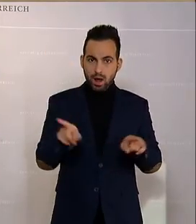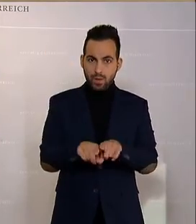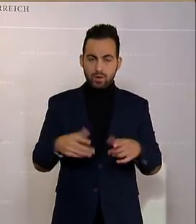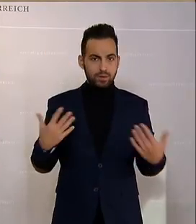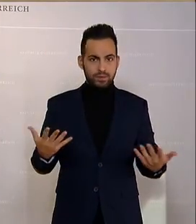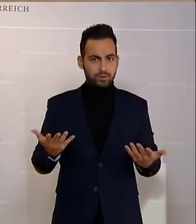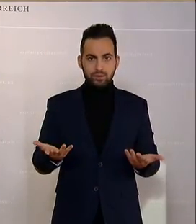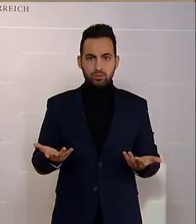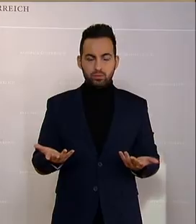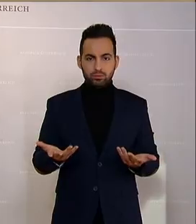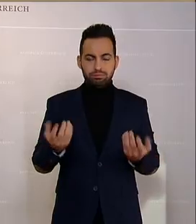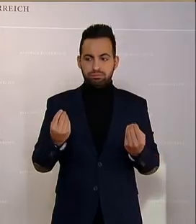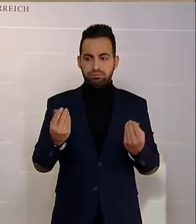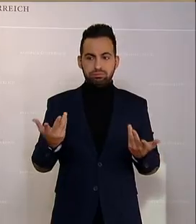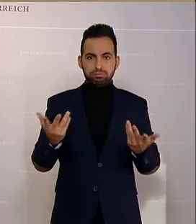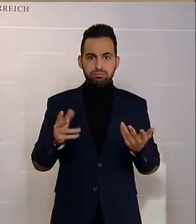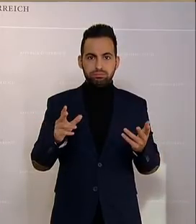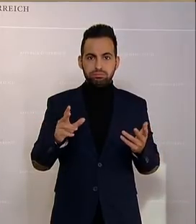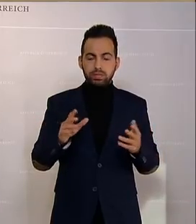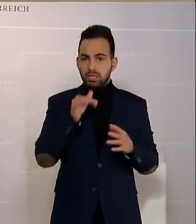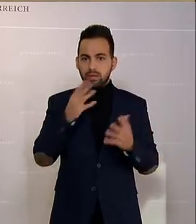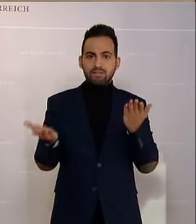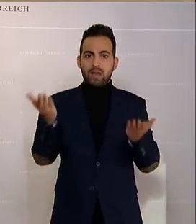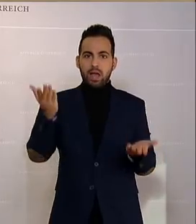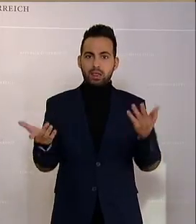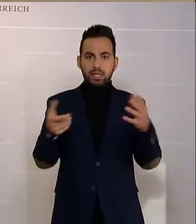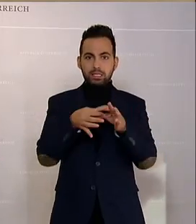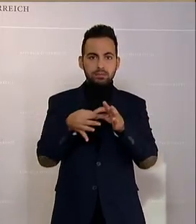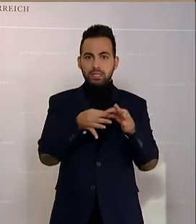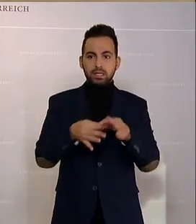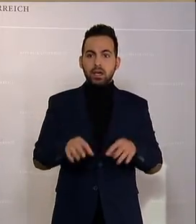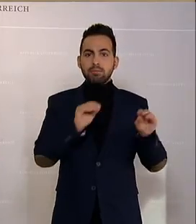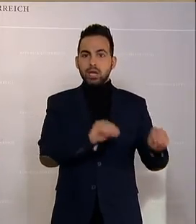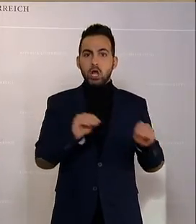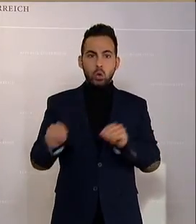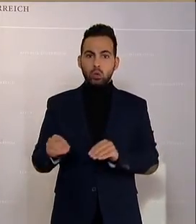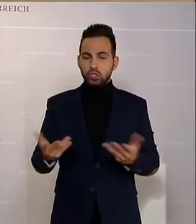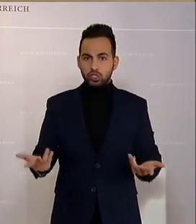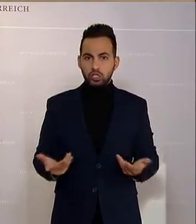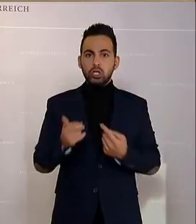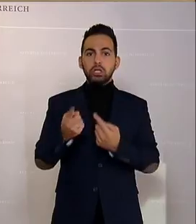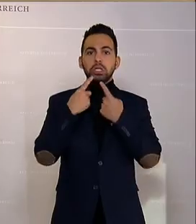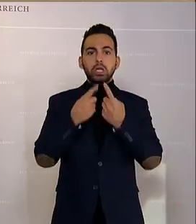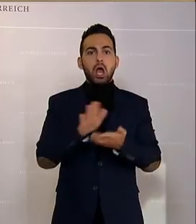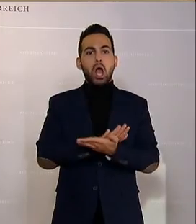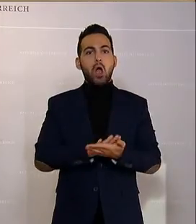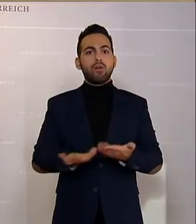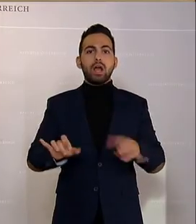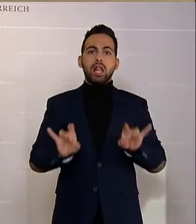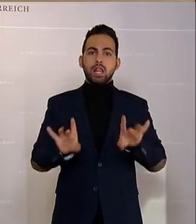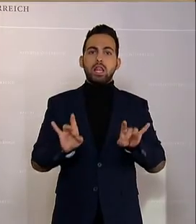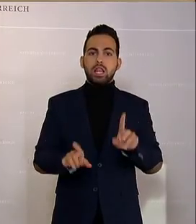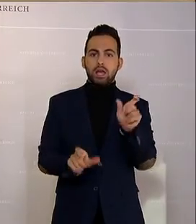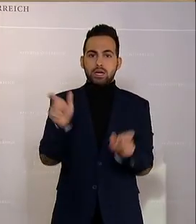überhaupt nicht mehr verhältnismäßig. Vom Pädagogischen her verordnen Sie einfach, dass die Lehrer